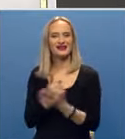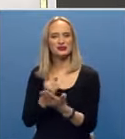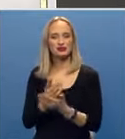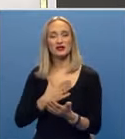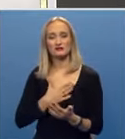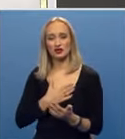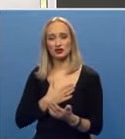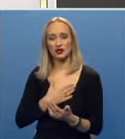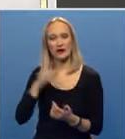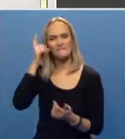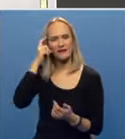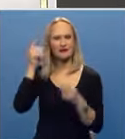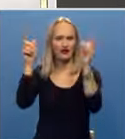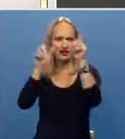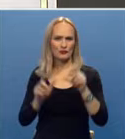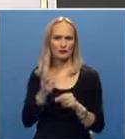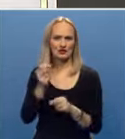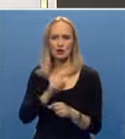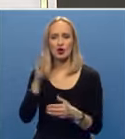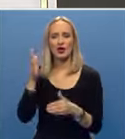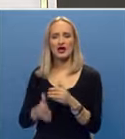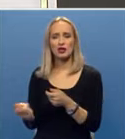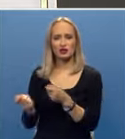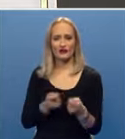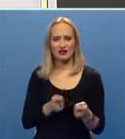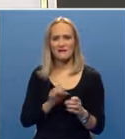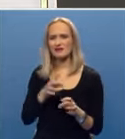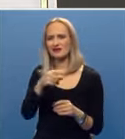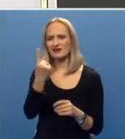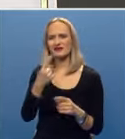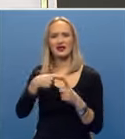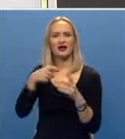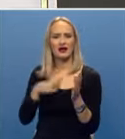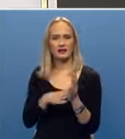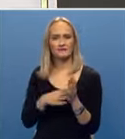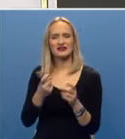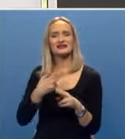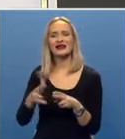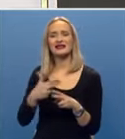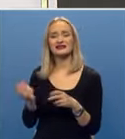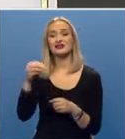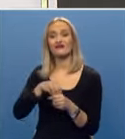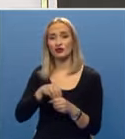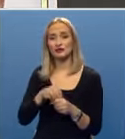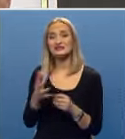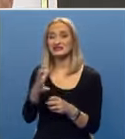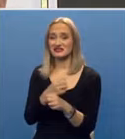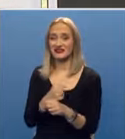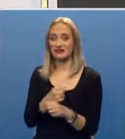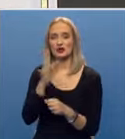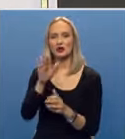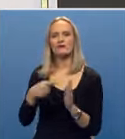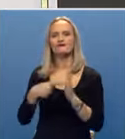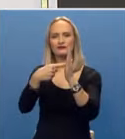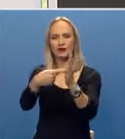naše pameti Republike Srpske. Do kraja je dovedena. Bez jedne marke iz kreditnih fondova je završena i ona vam